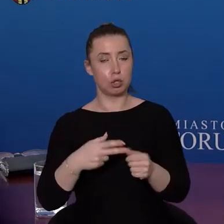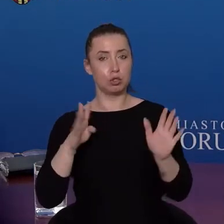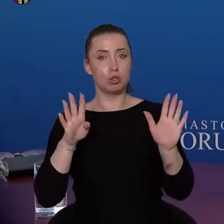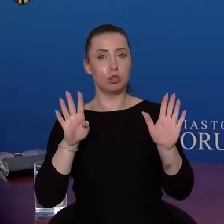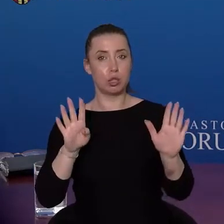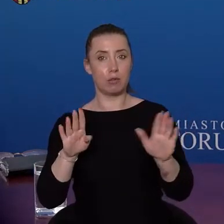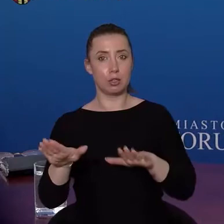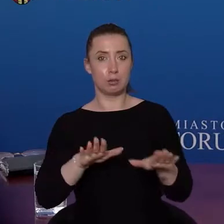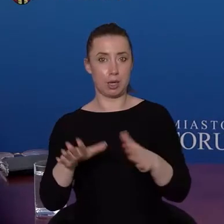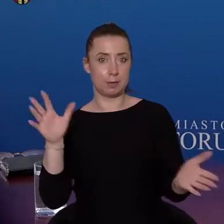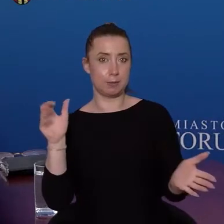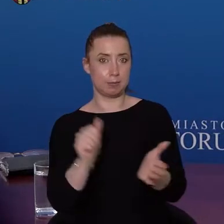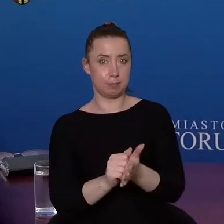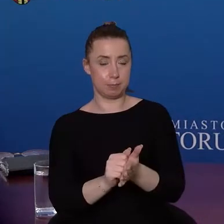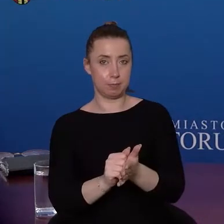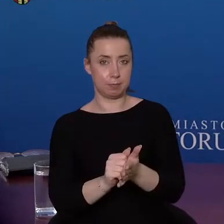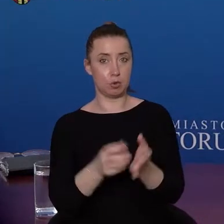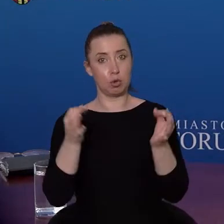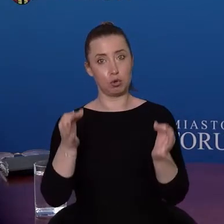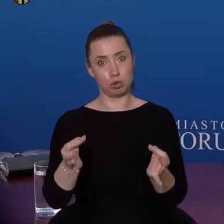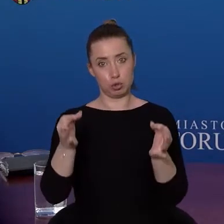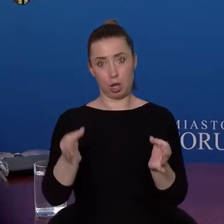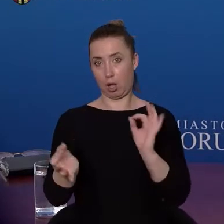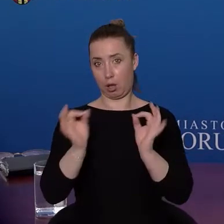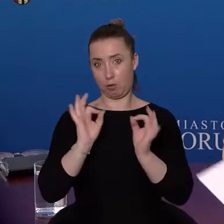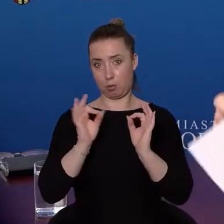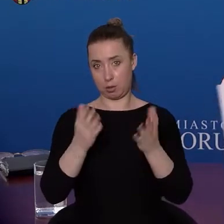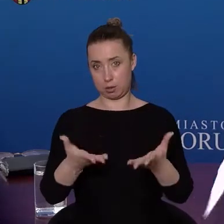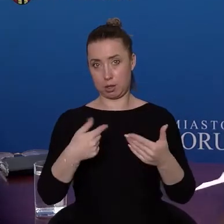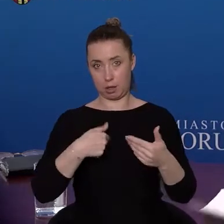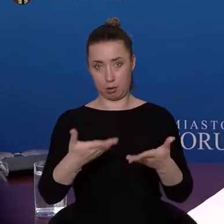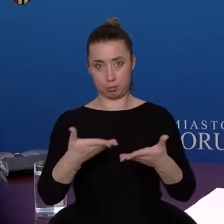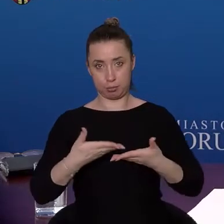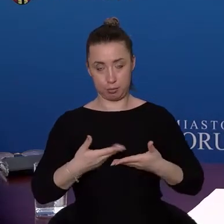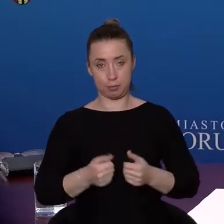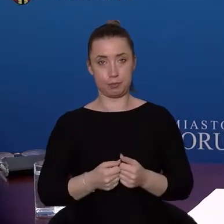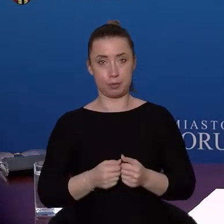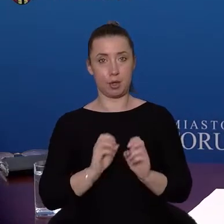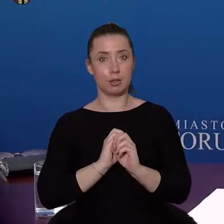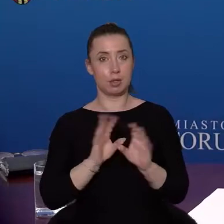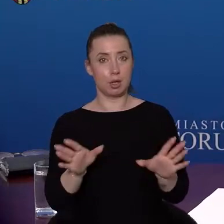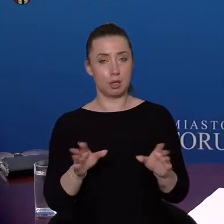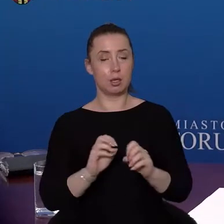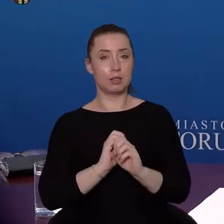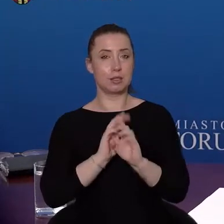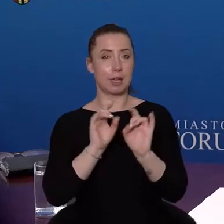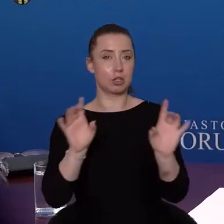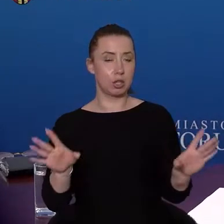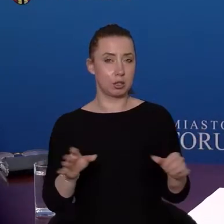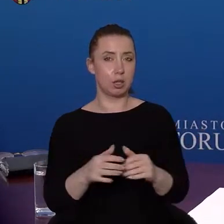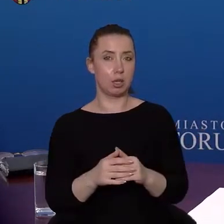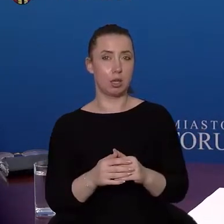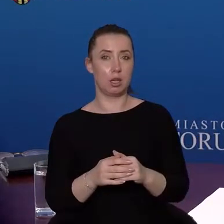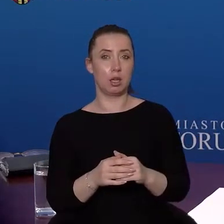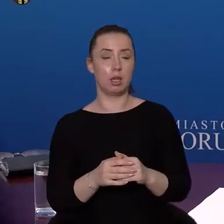wykorzystanych. To informacje z dnia dzisiejszego. Zakażenie, oczywiście wiadomo o